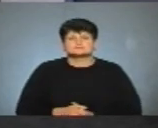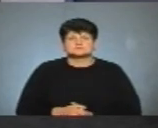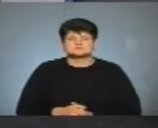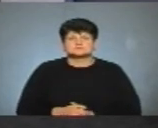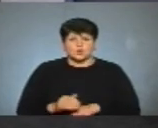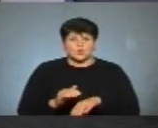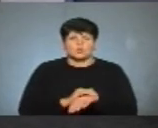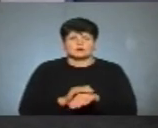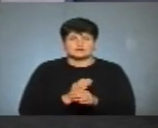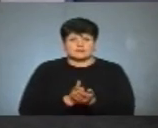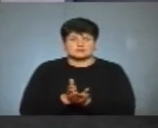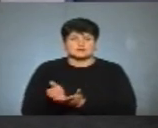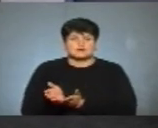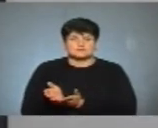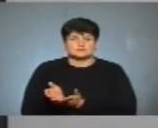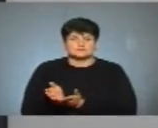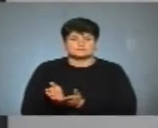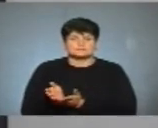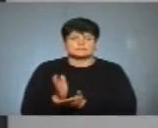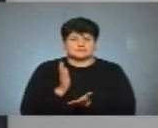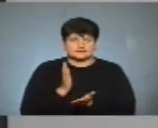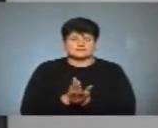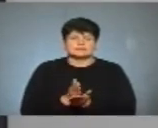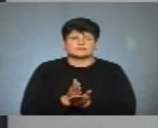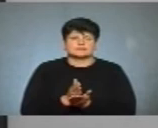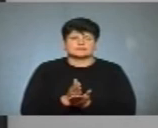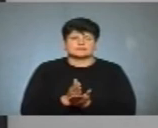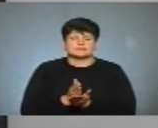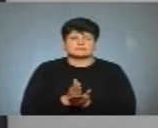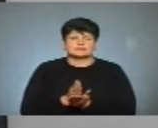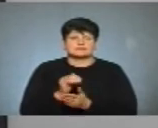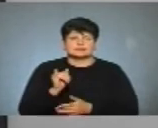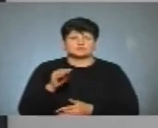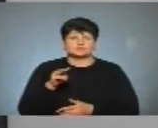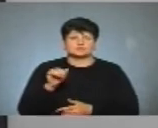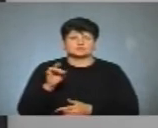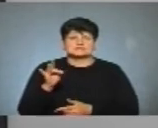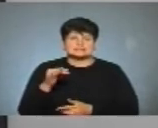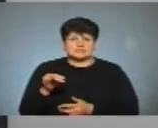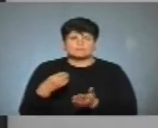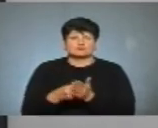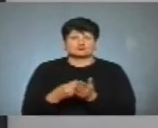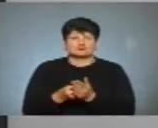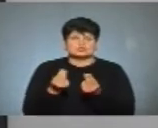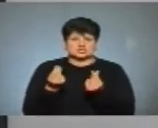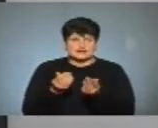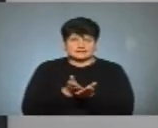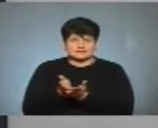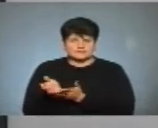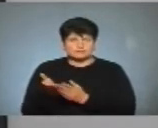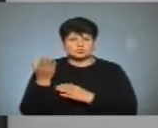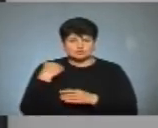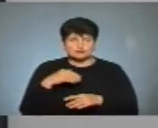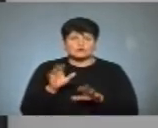Гуманітарний напрямок. Є Ігор Турський, бюджетний напрямок, який в минулому голова бюджетної